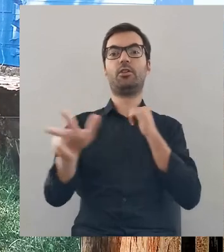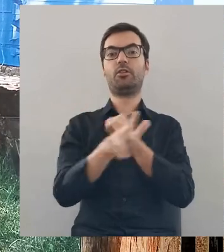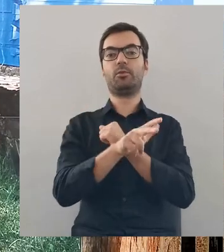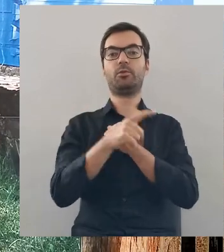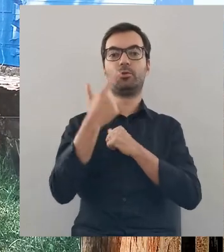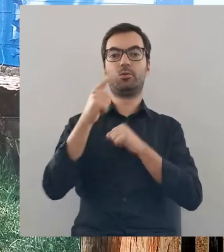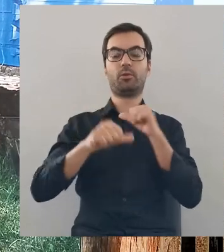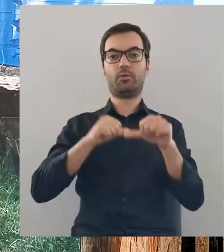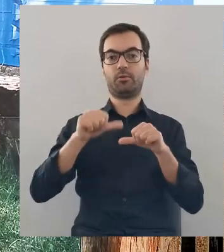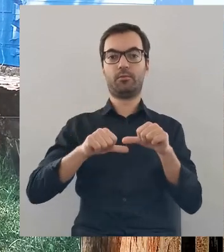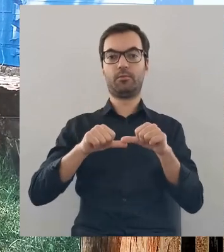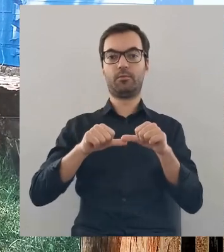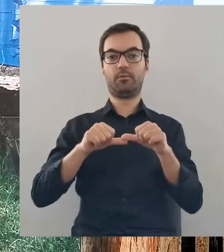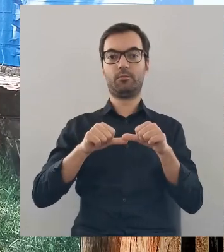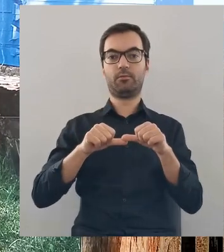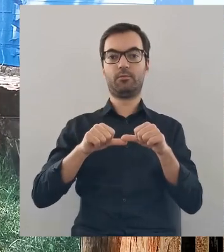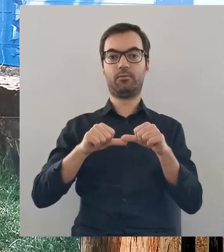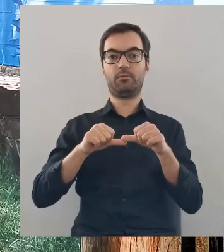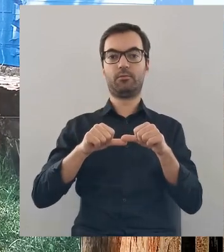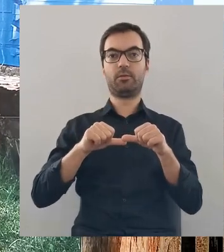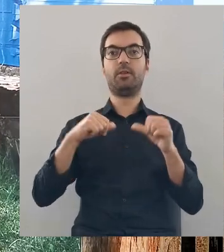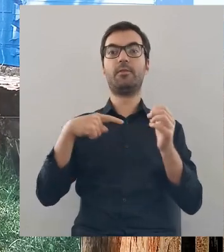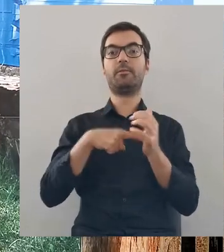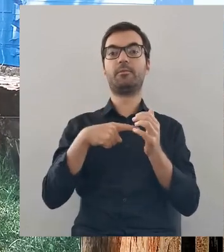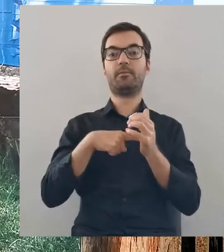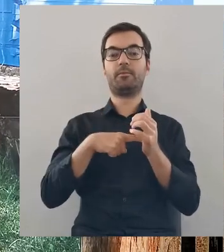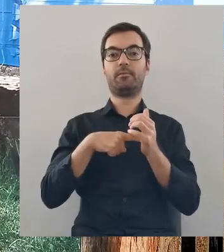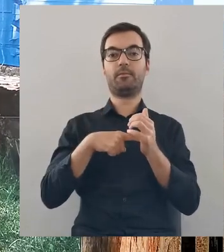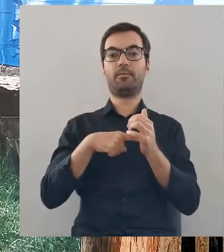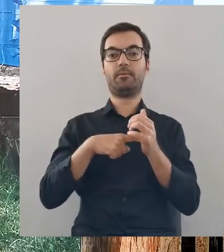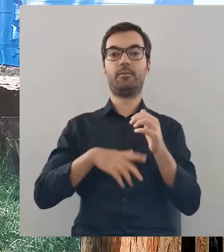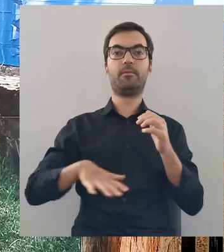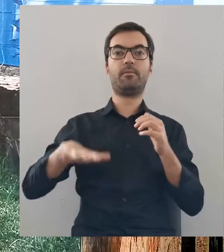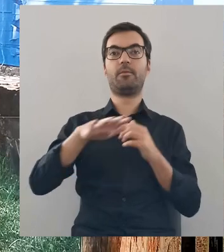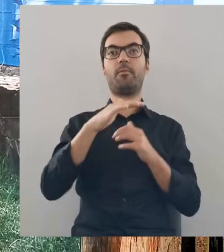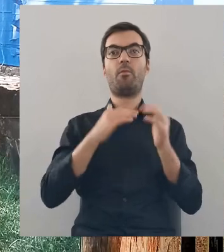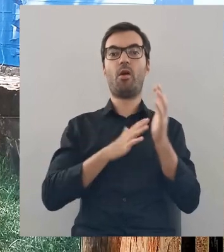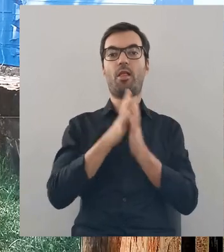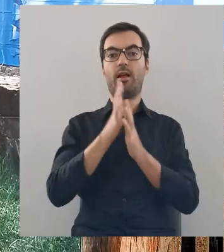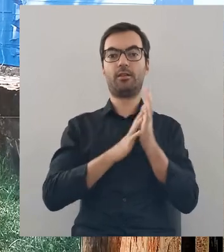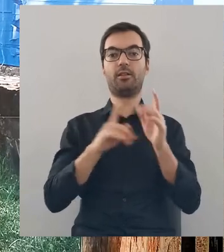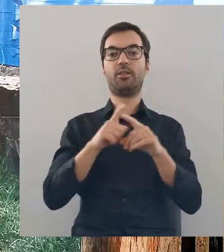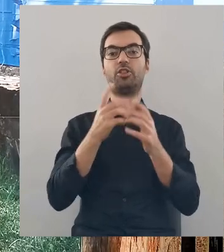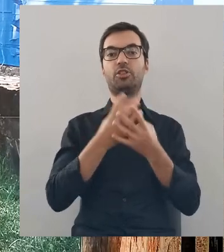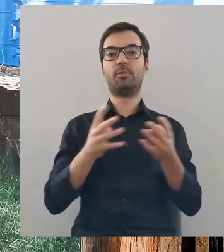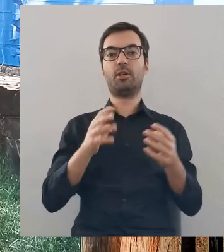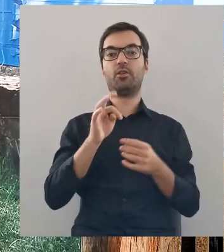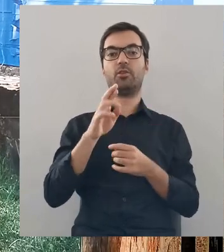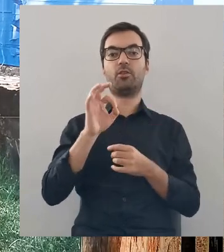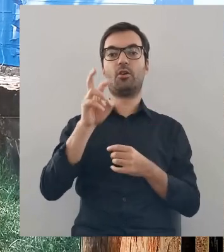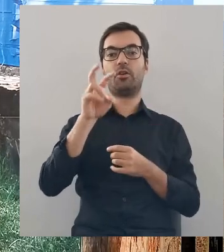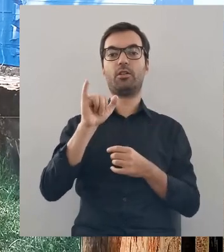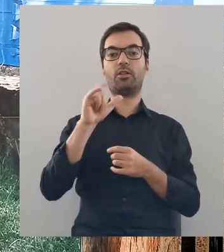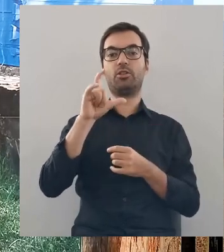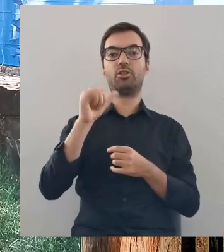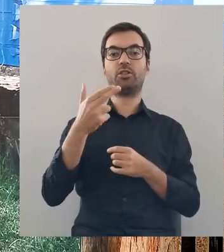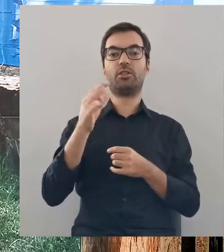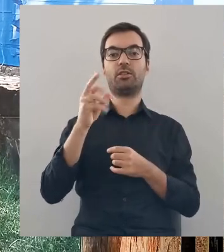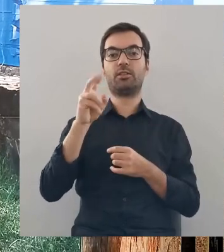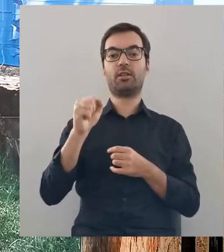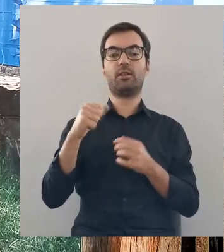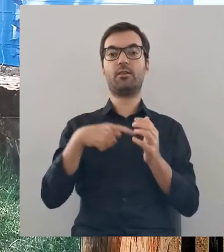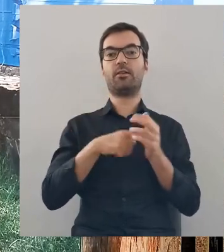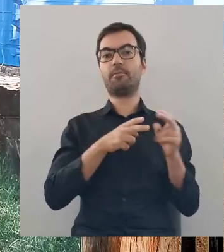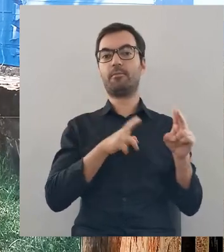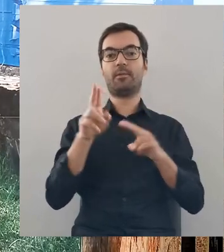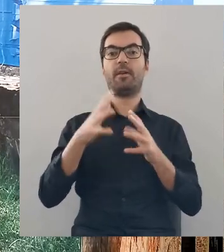1382, kiedy teren Podlasia i ziemi drohiczyńskiej, na której leży Kosów